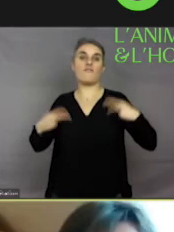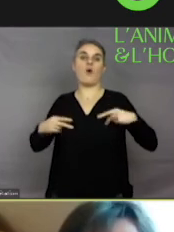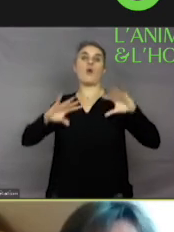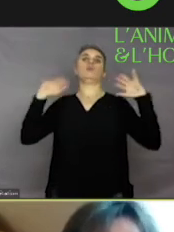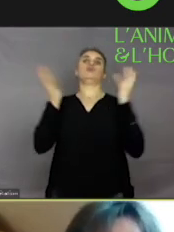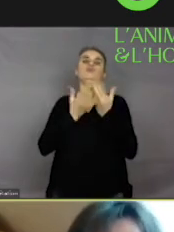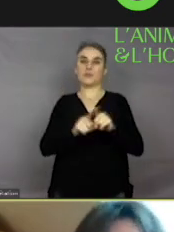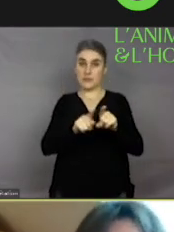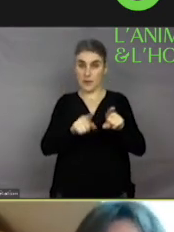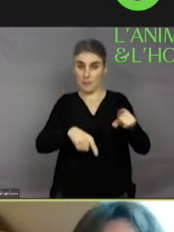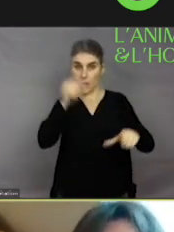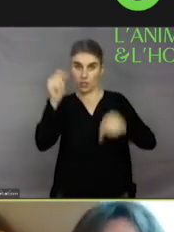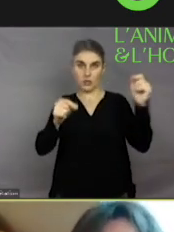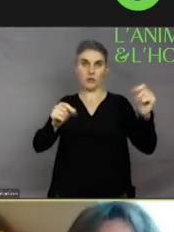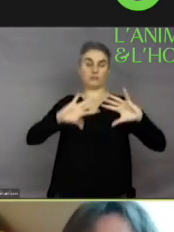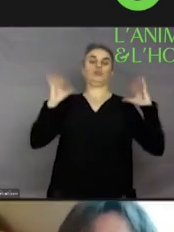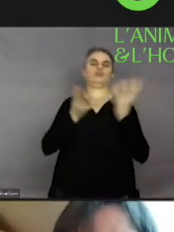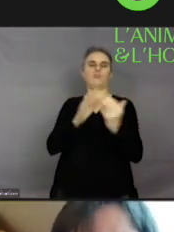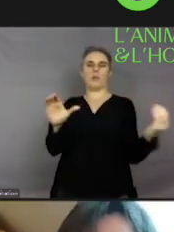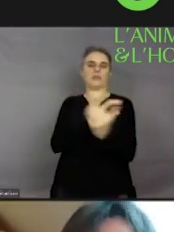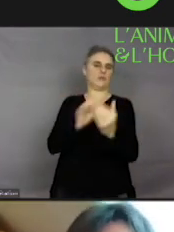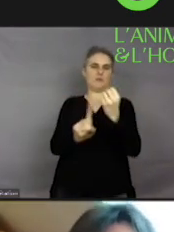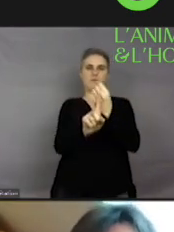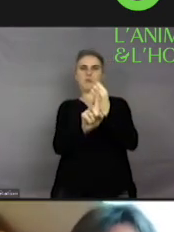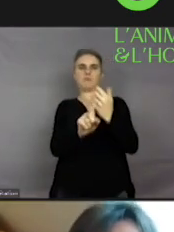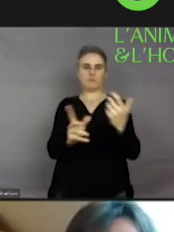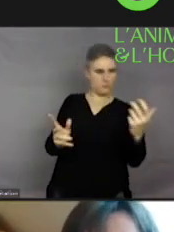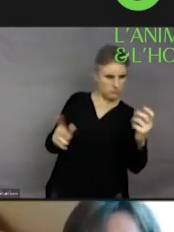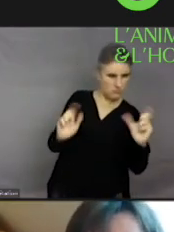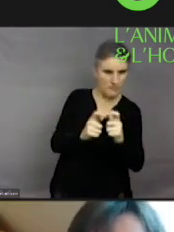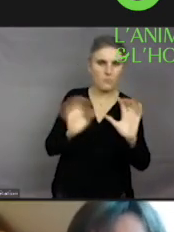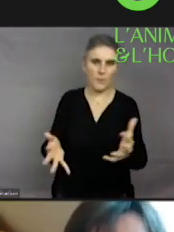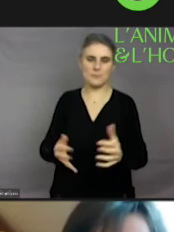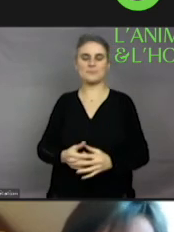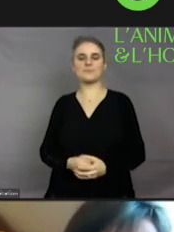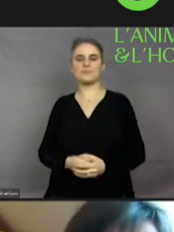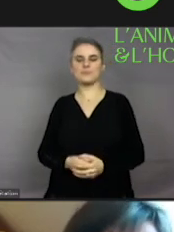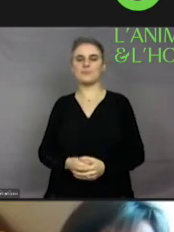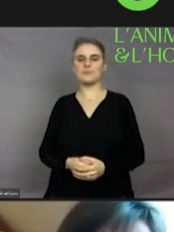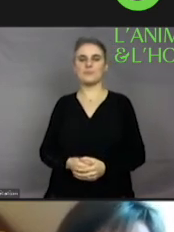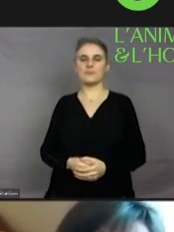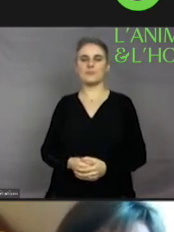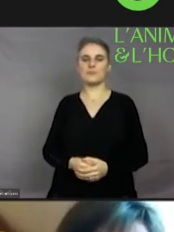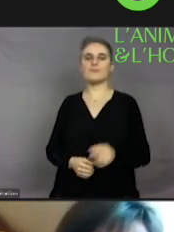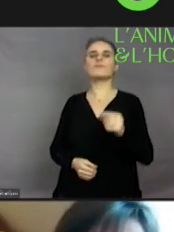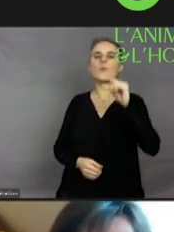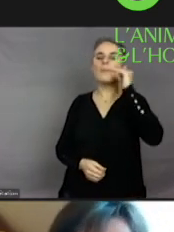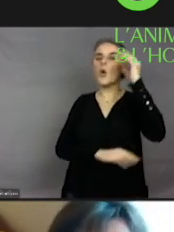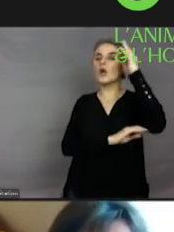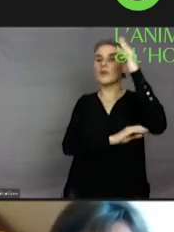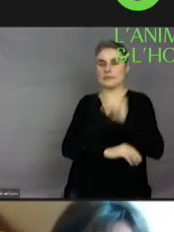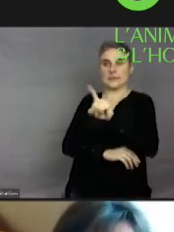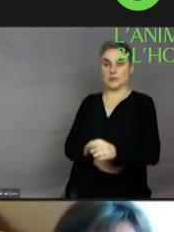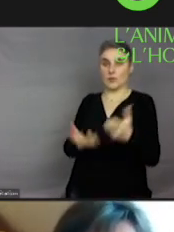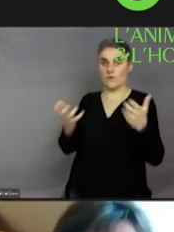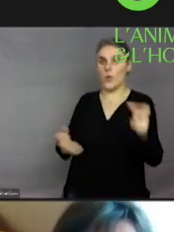phytosémiotique, bien sûr. Alors, Rémi Marion, voudrait bien vous poser une question, Astrid. Oui, Astrid, moi, j'ai une question parce que moi, je ne pas